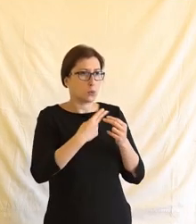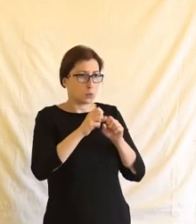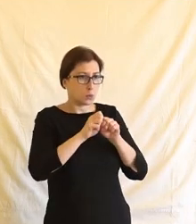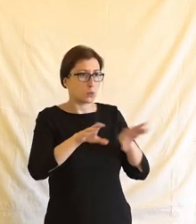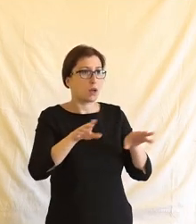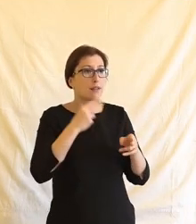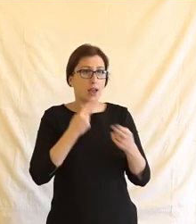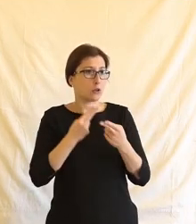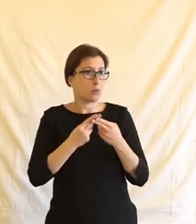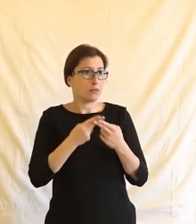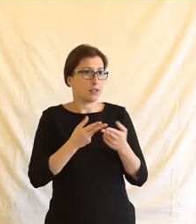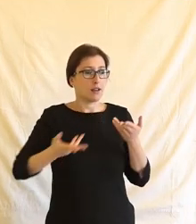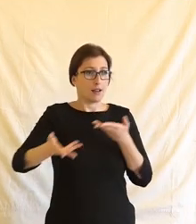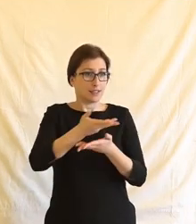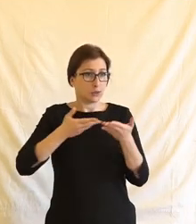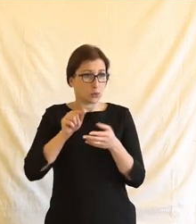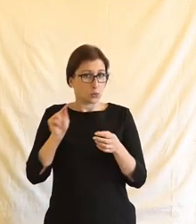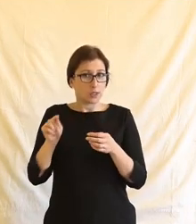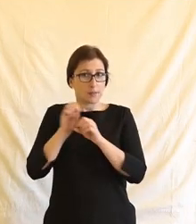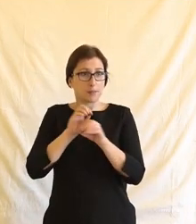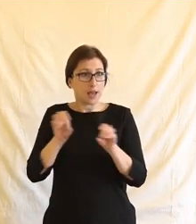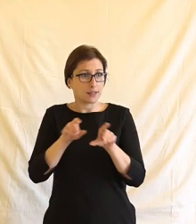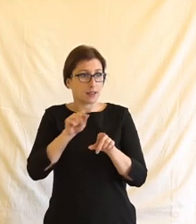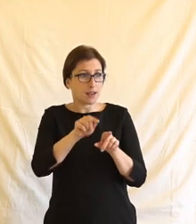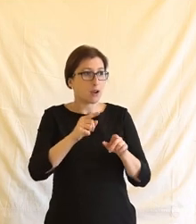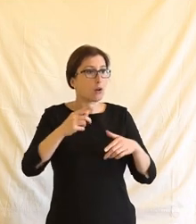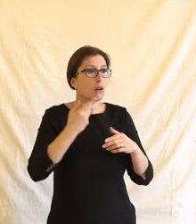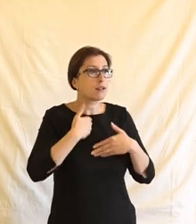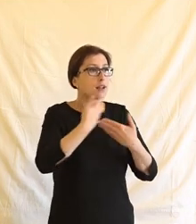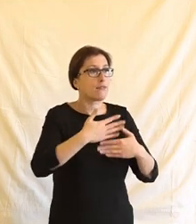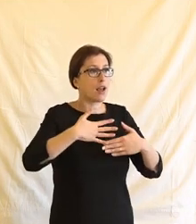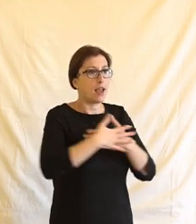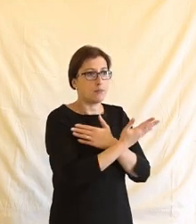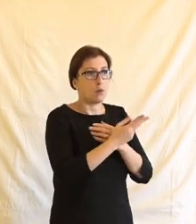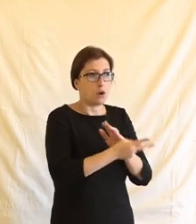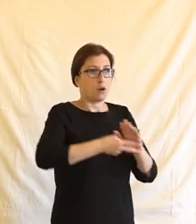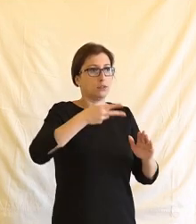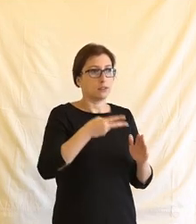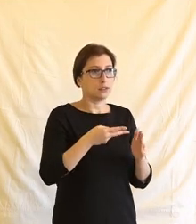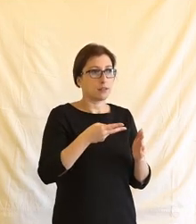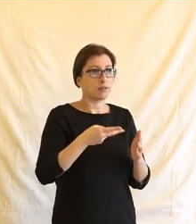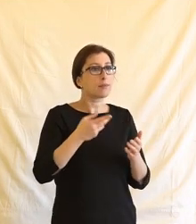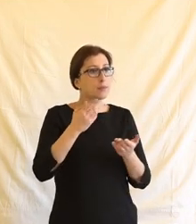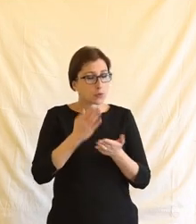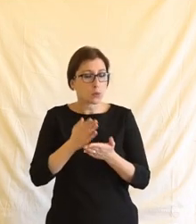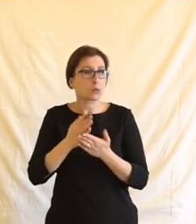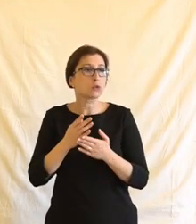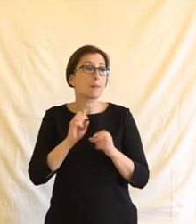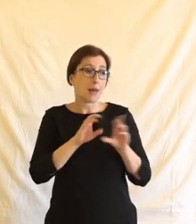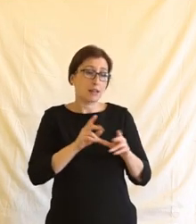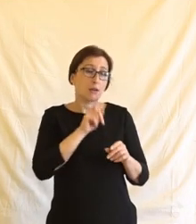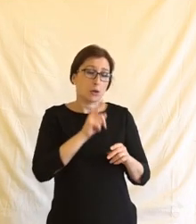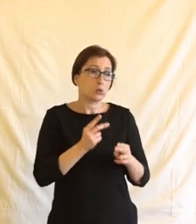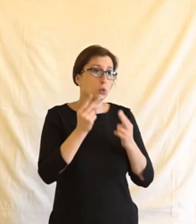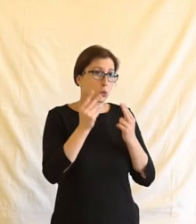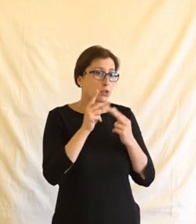neodpovídají tomu, co se vzbuzuje v médiích za emoce. Takže ano, role médií je naprosto klíčová, nezastupitelná,